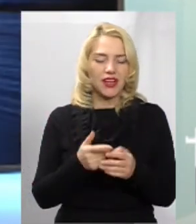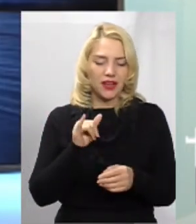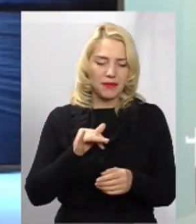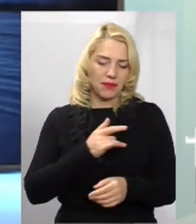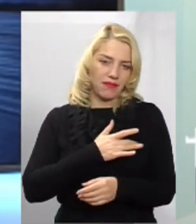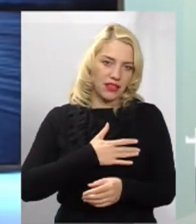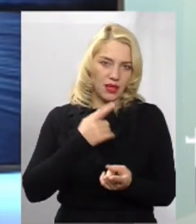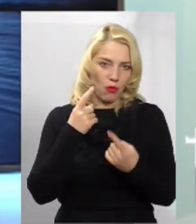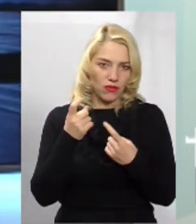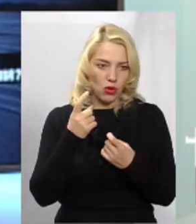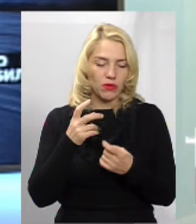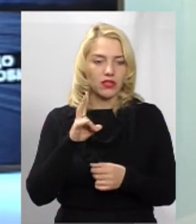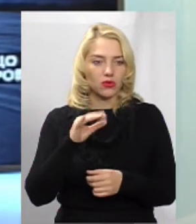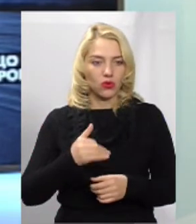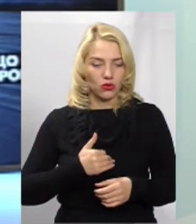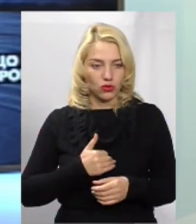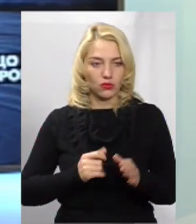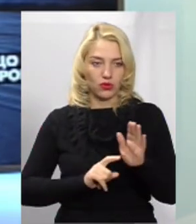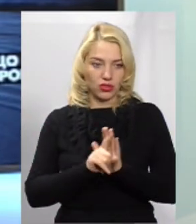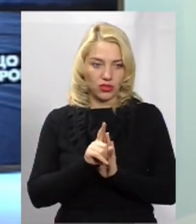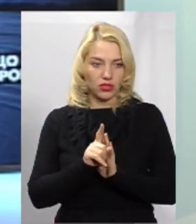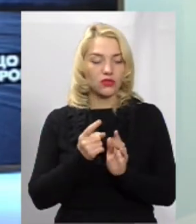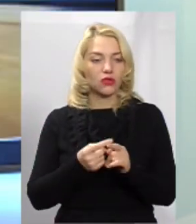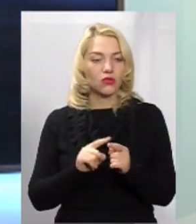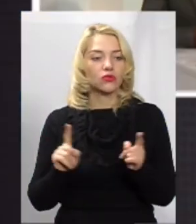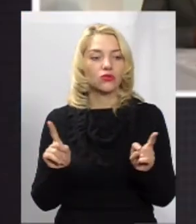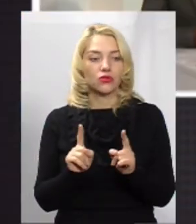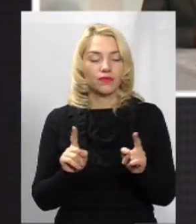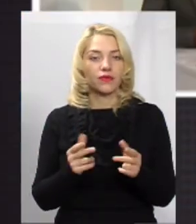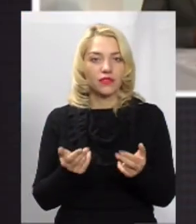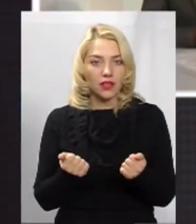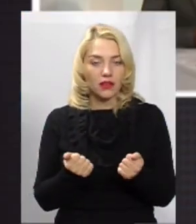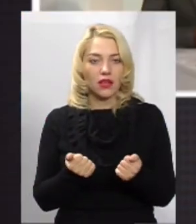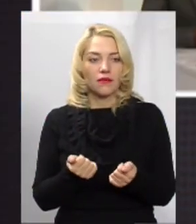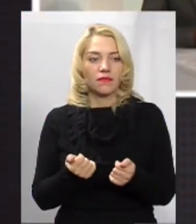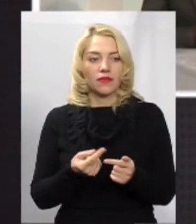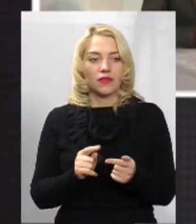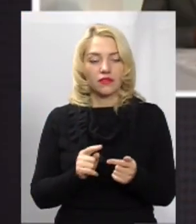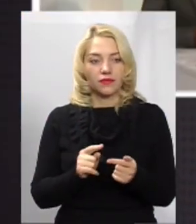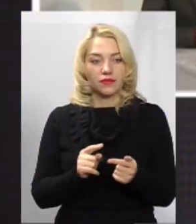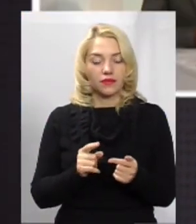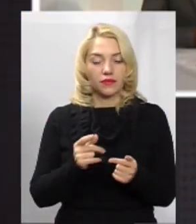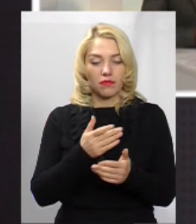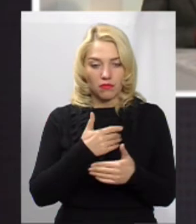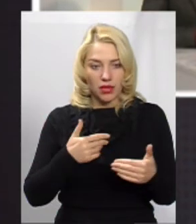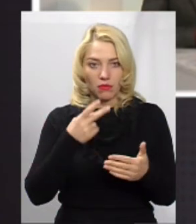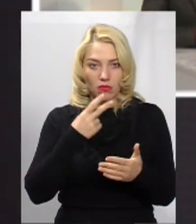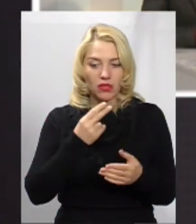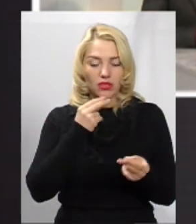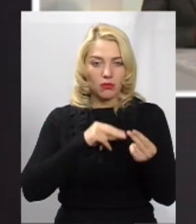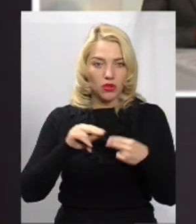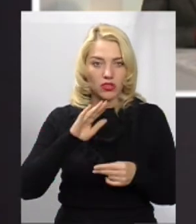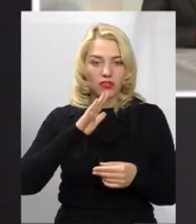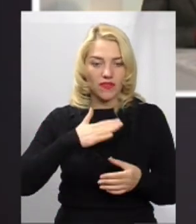приватних повідомленнях. Але розпочну, звичайно, з того, що так, ми, водії, насправді побачили покращення в нашому